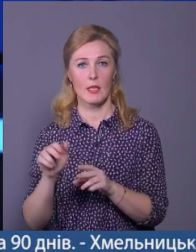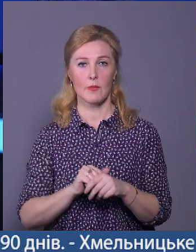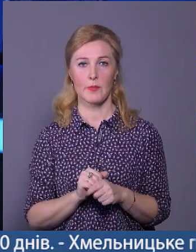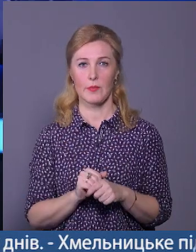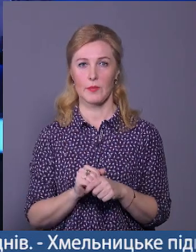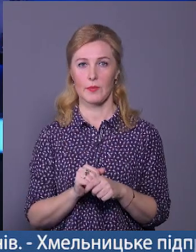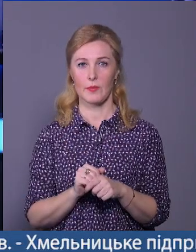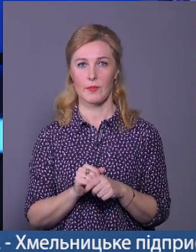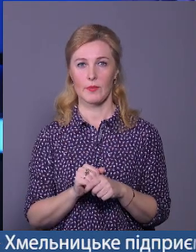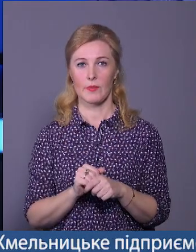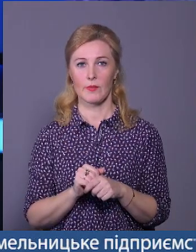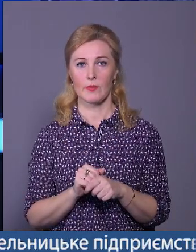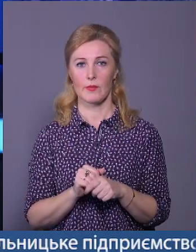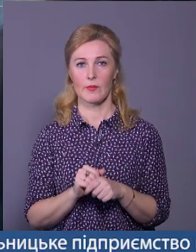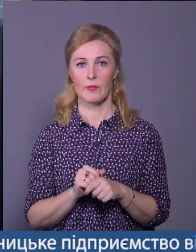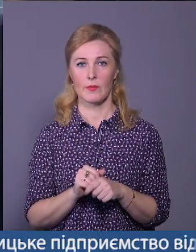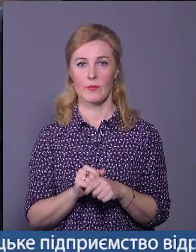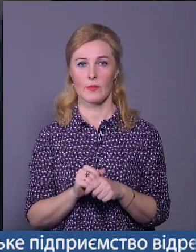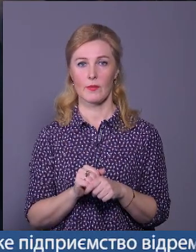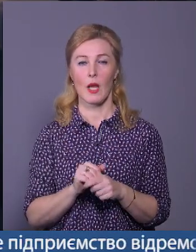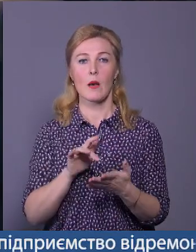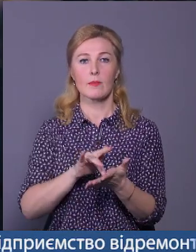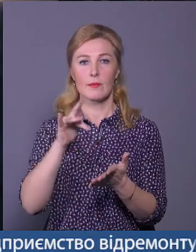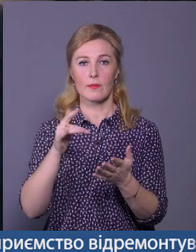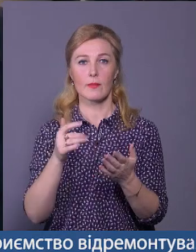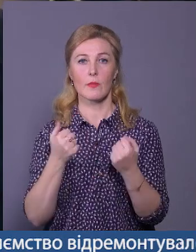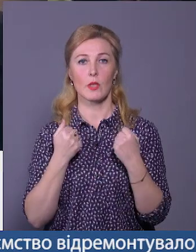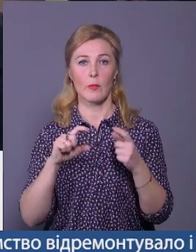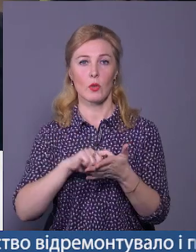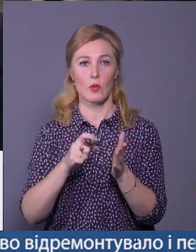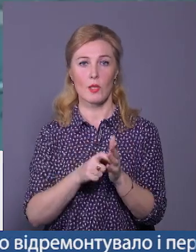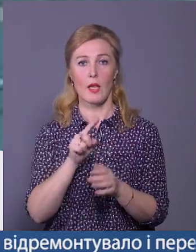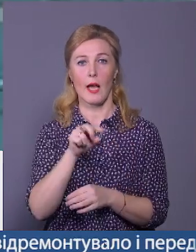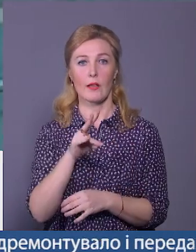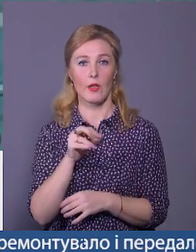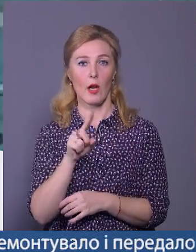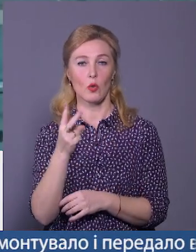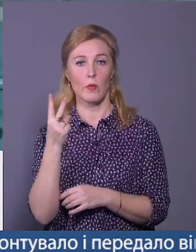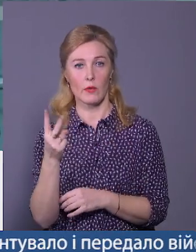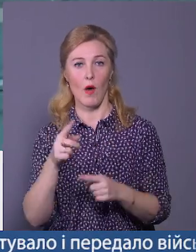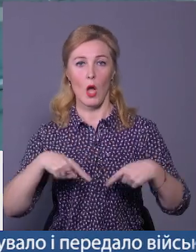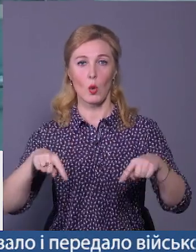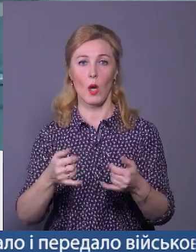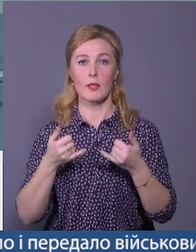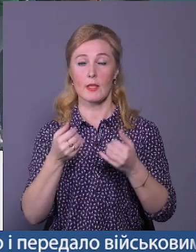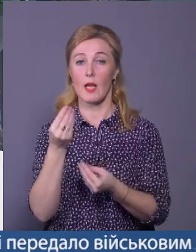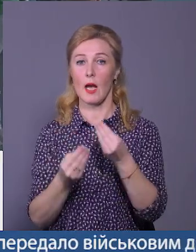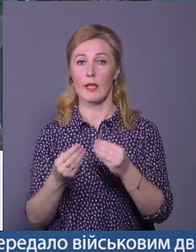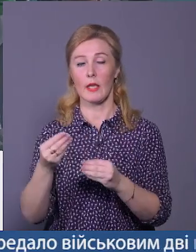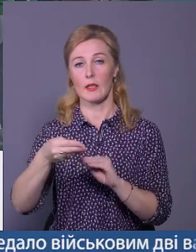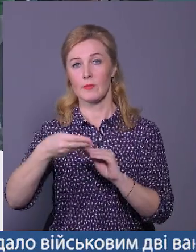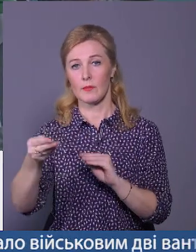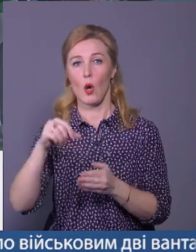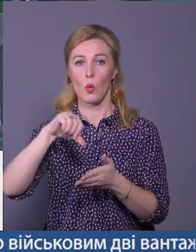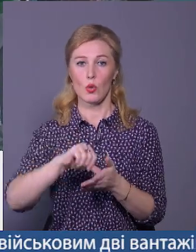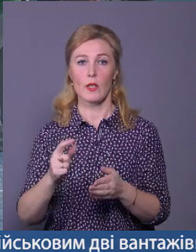Самсонюк – детальніше. Посеред спортивної зали НВК номер 2 – локація для гри у теніс настільний. Учасники